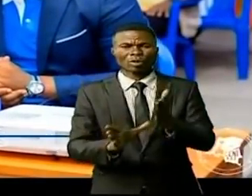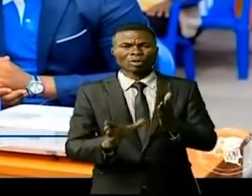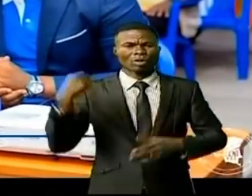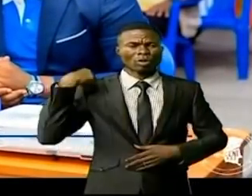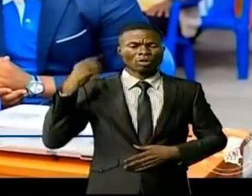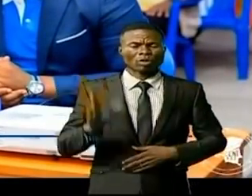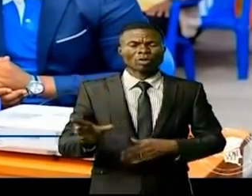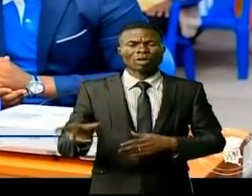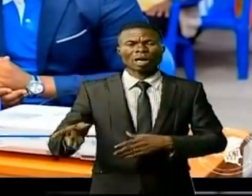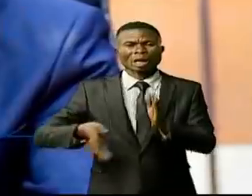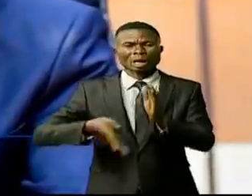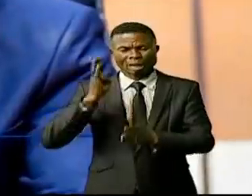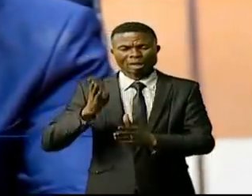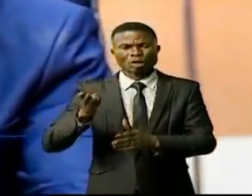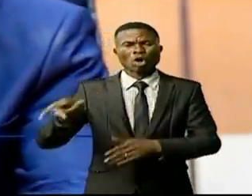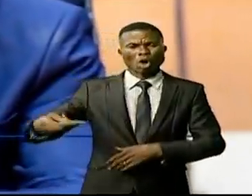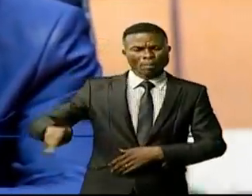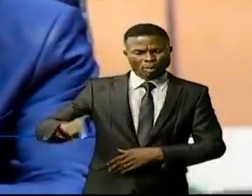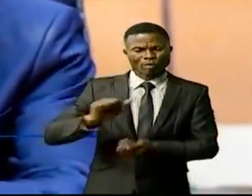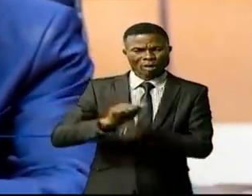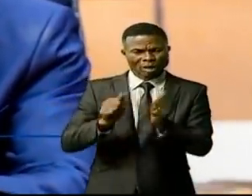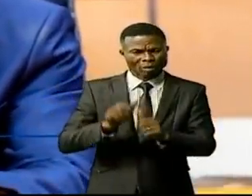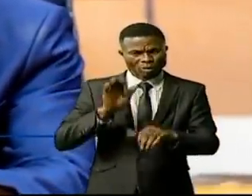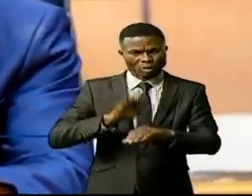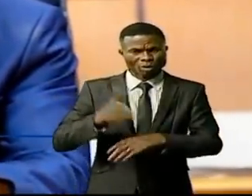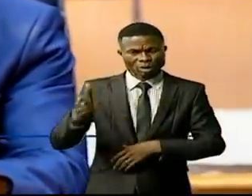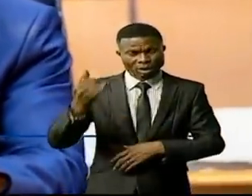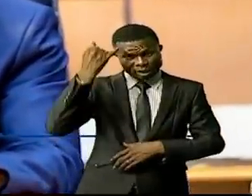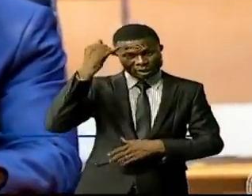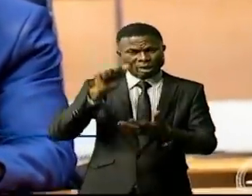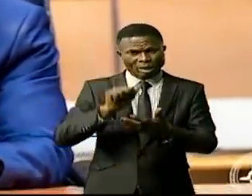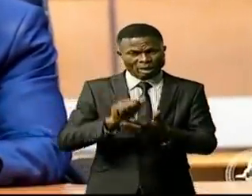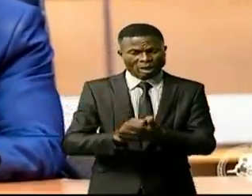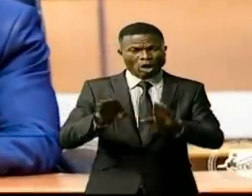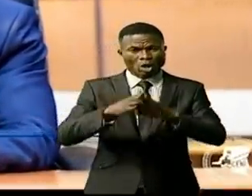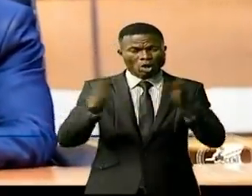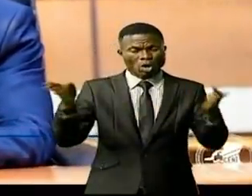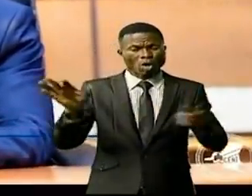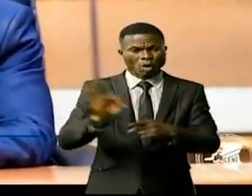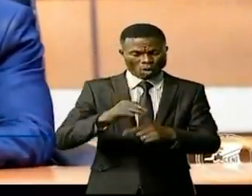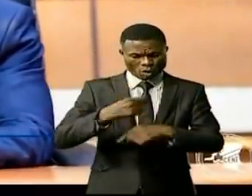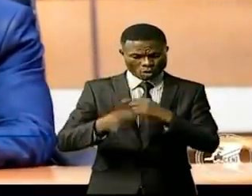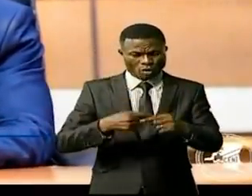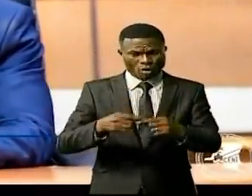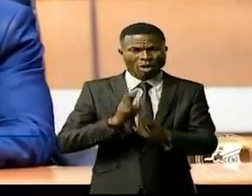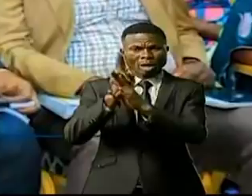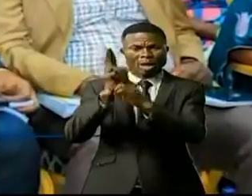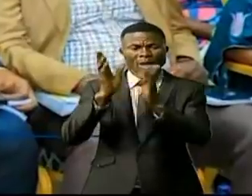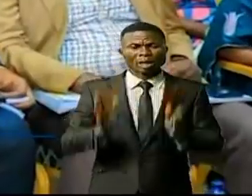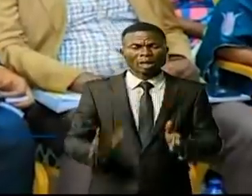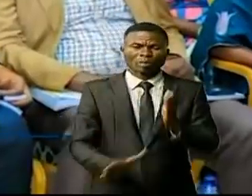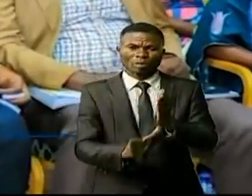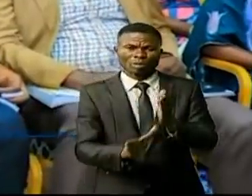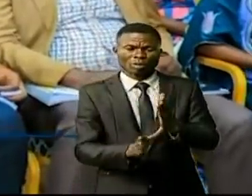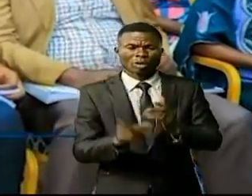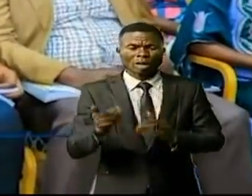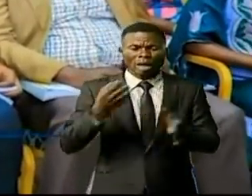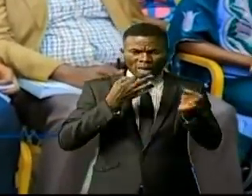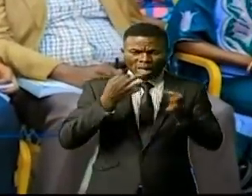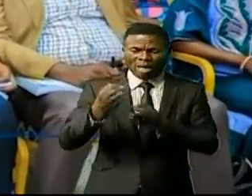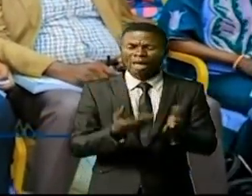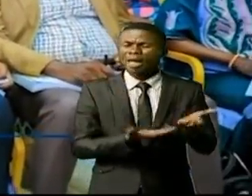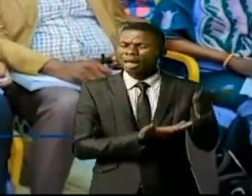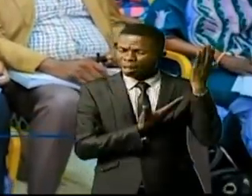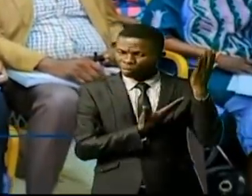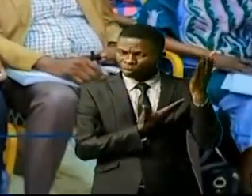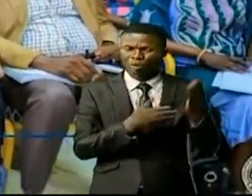les 14 provinces concernées par ce structur. C'est dans cette optique, à l'ouverture de cette formation, le rapporteur adjoint Paul Mouindo a expliqué la raison d